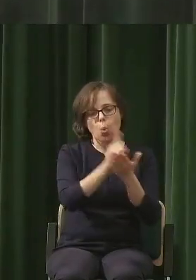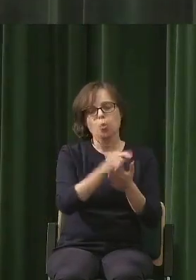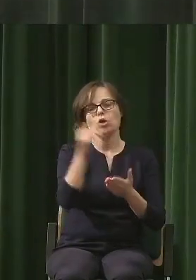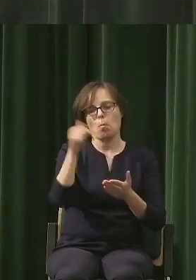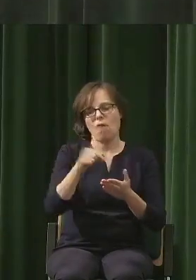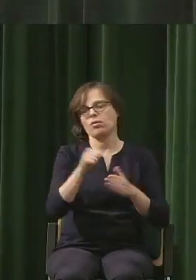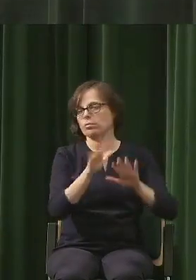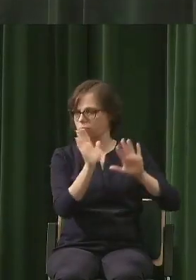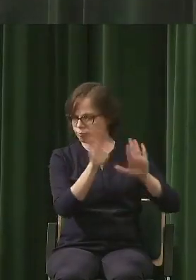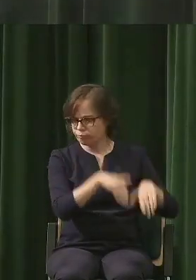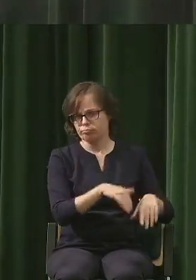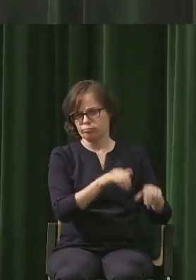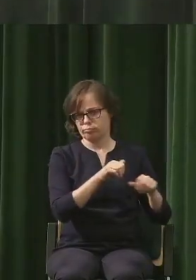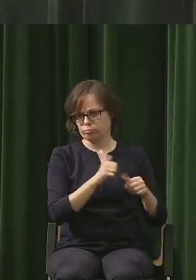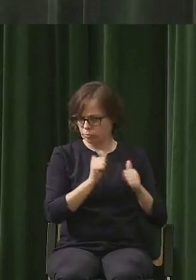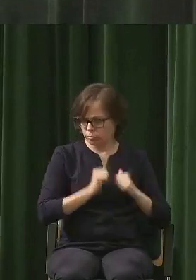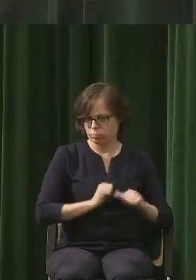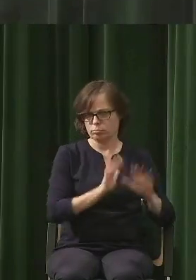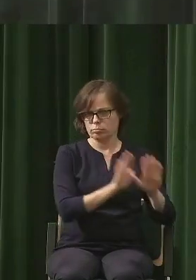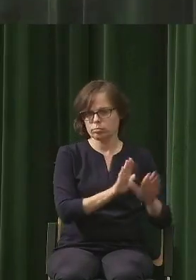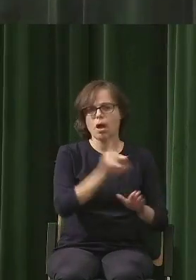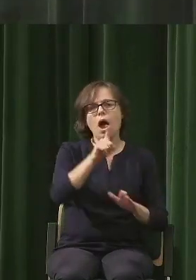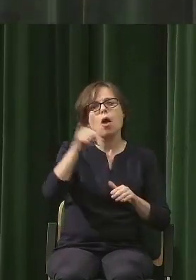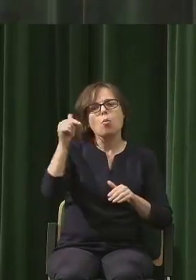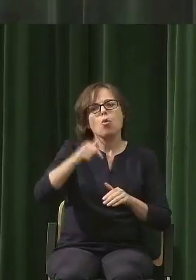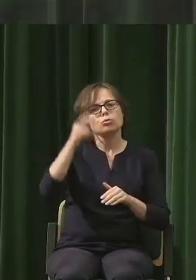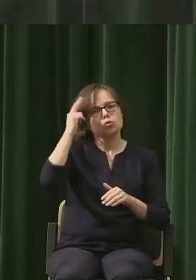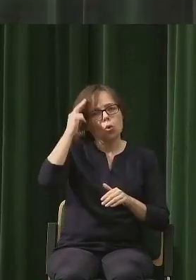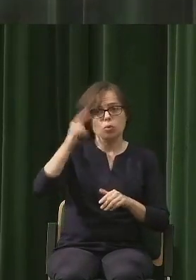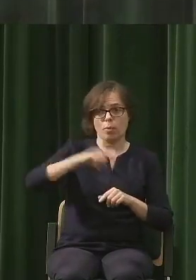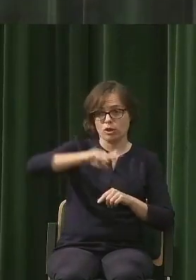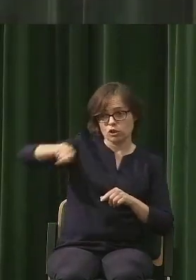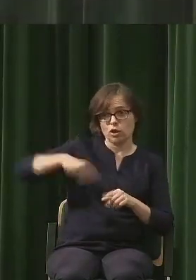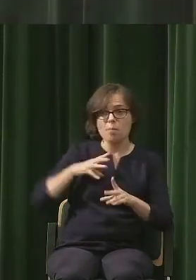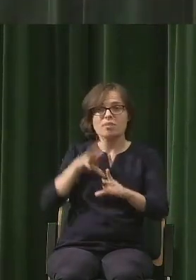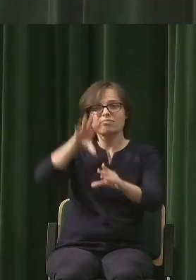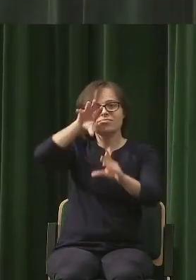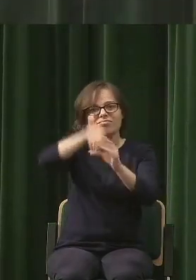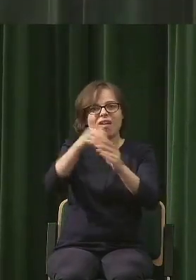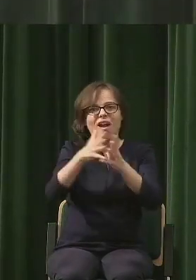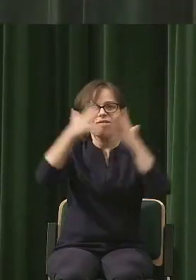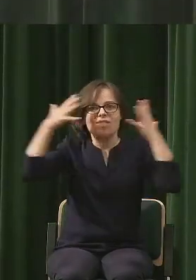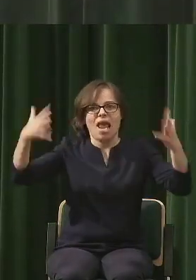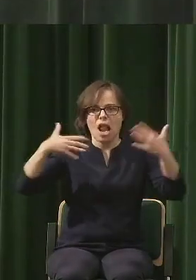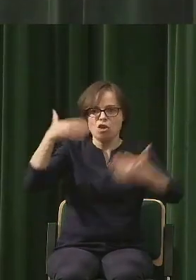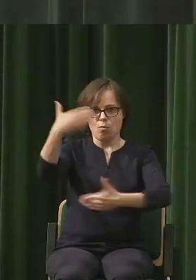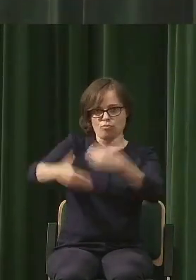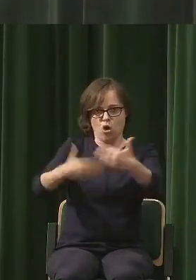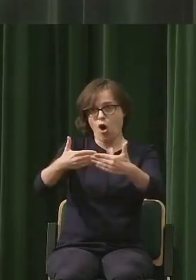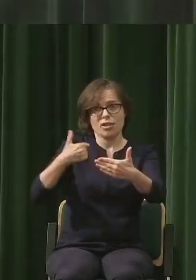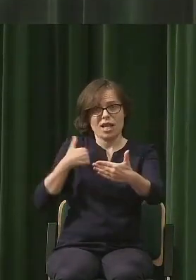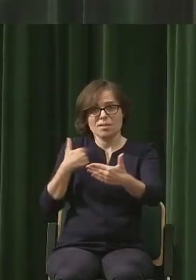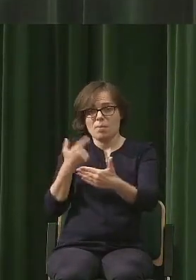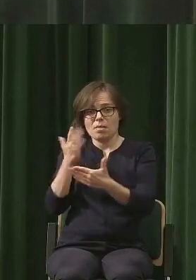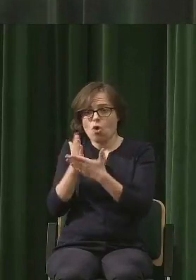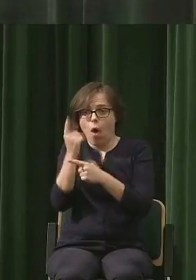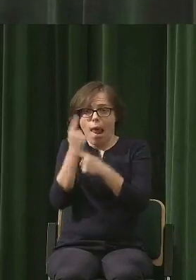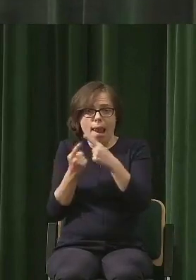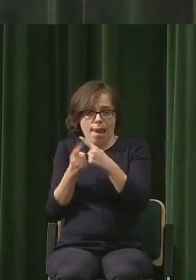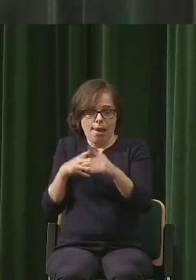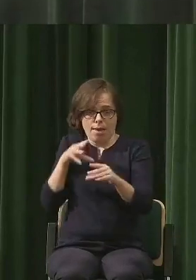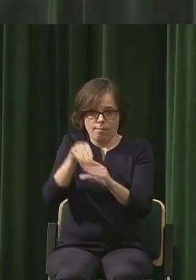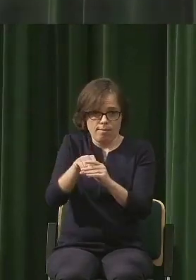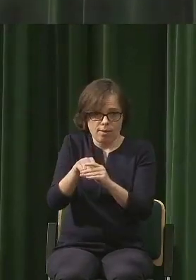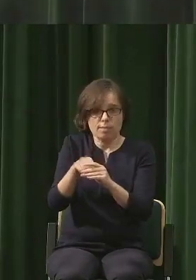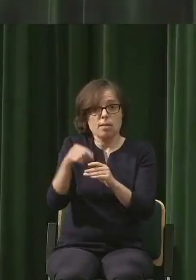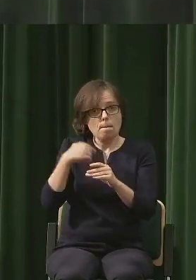zrozumieć to, że jesteśmy częścią większych procesów, nad którymi tylko częściowo panujemy. Jeżeli będziemy na przykład